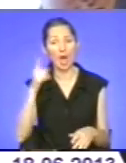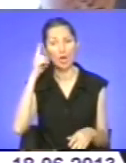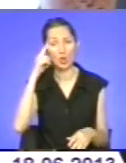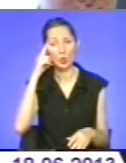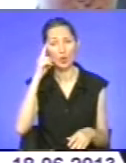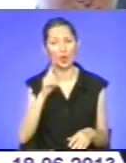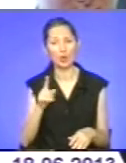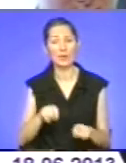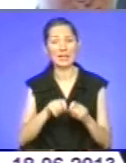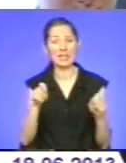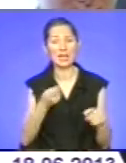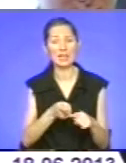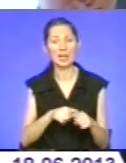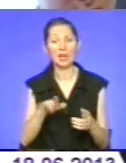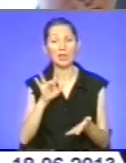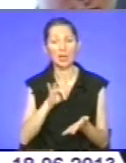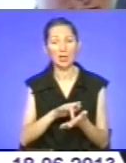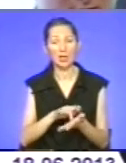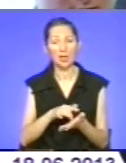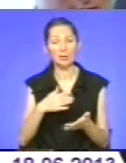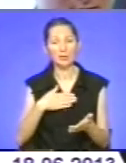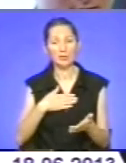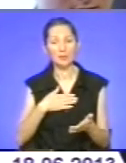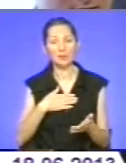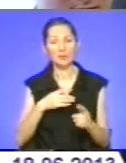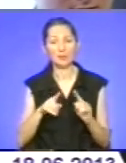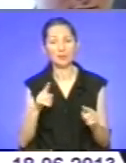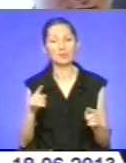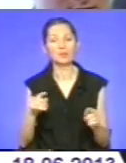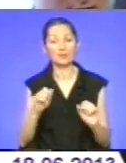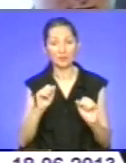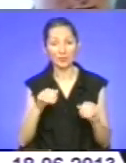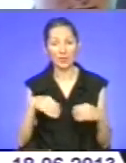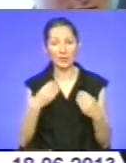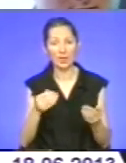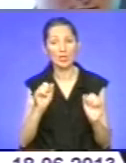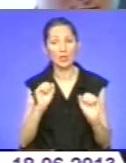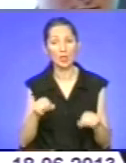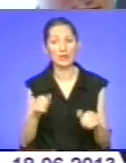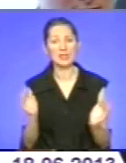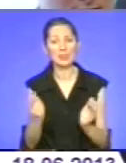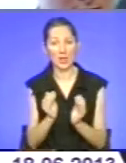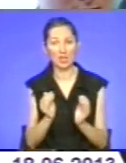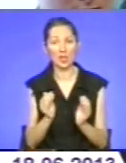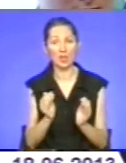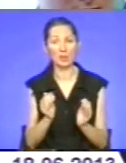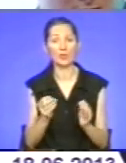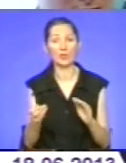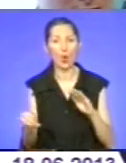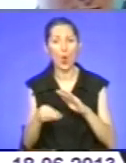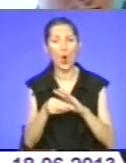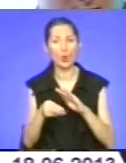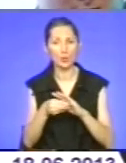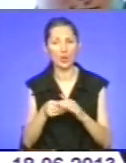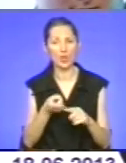відкриття цих центрів нам в деякій мірі дасть можливість зменшити корупцію, яка в нас